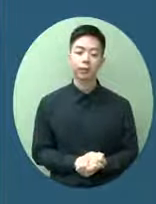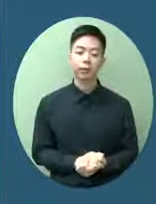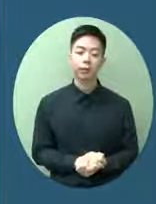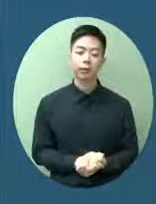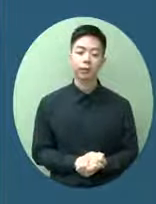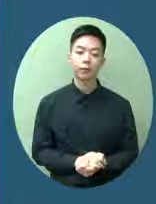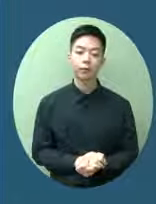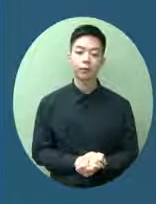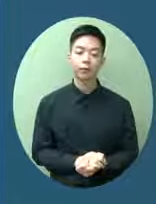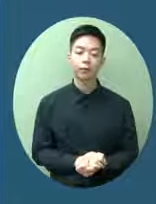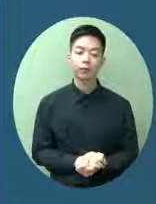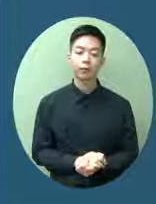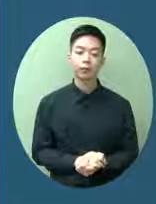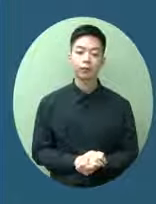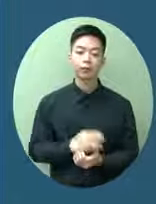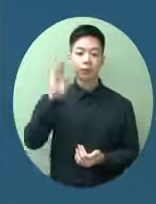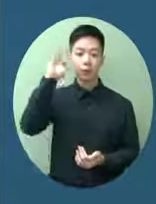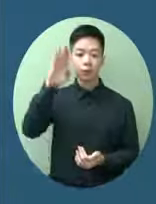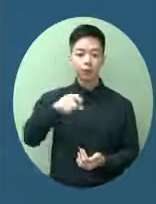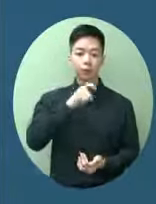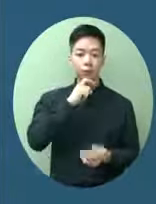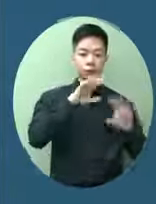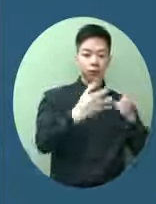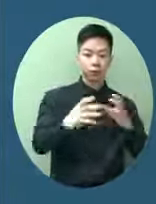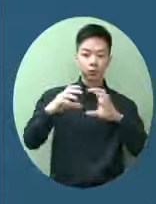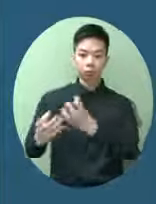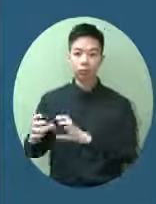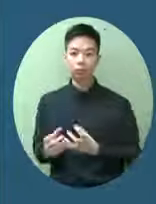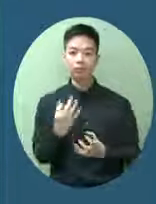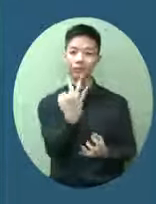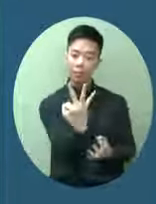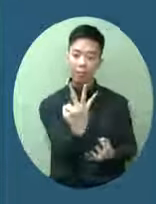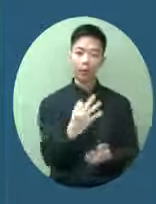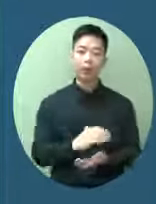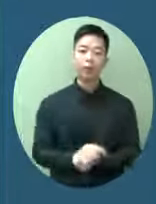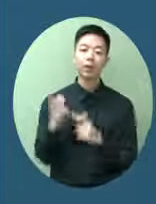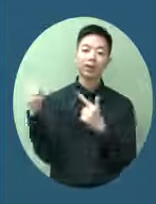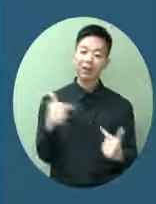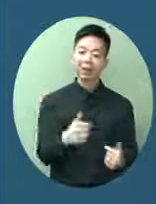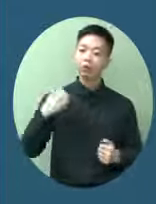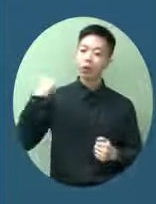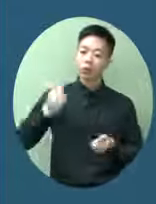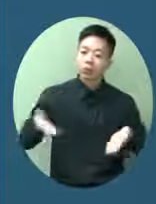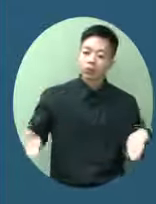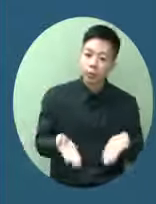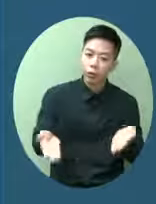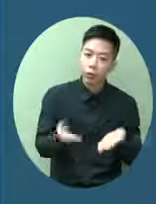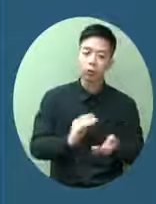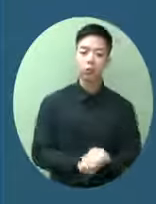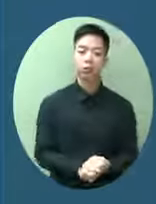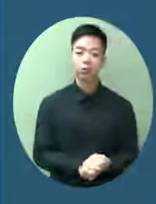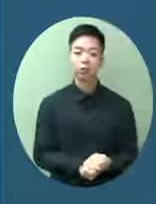所以接下來我們認為有三個群組是需要繼續落力去推廣甚至是催促